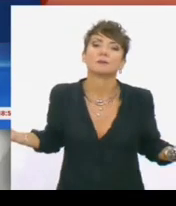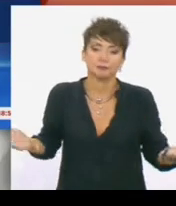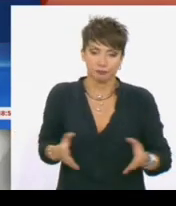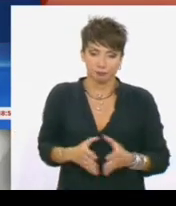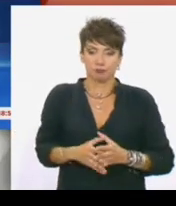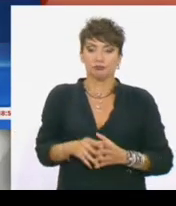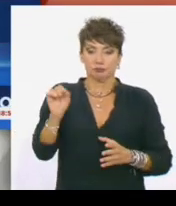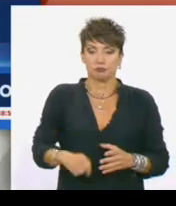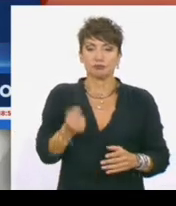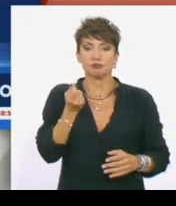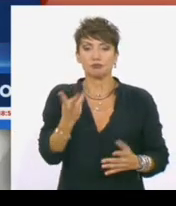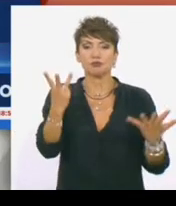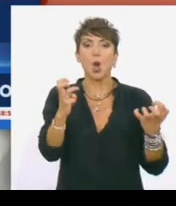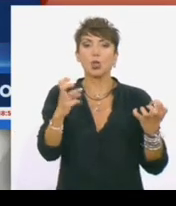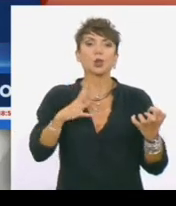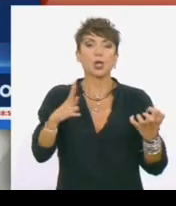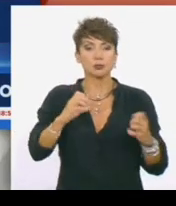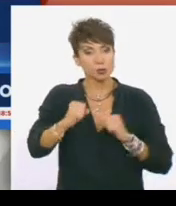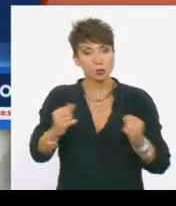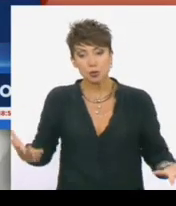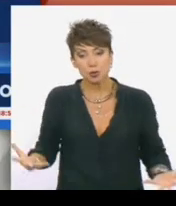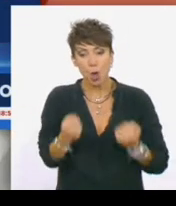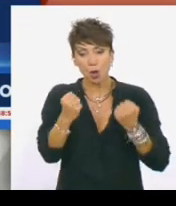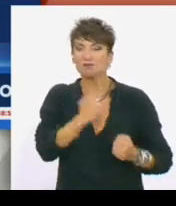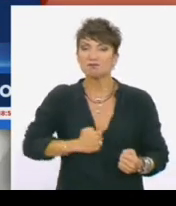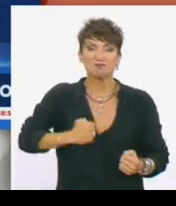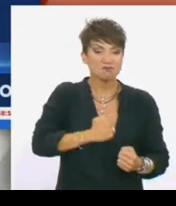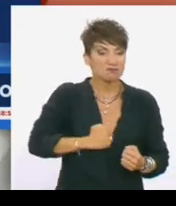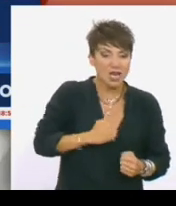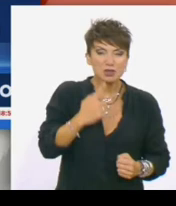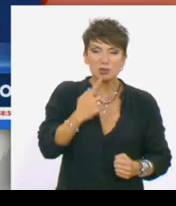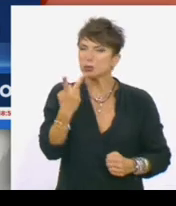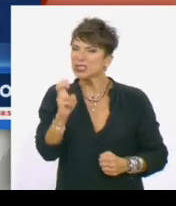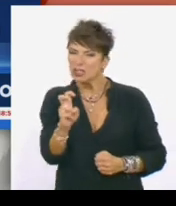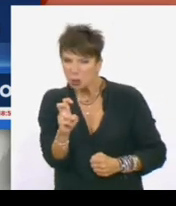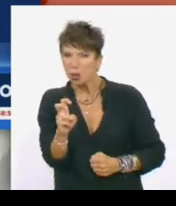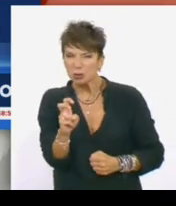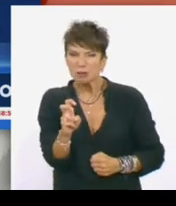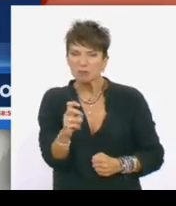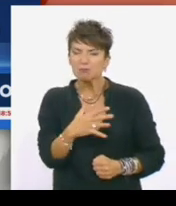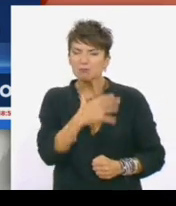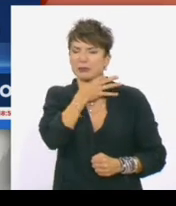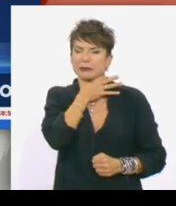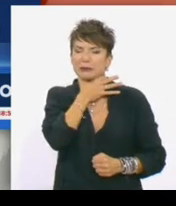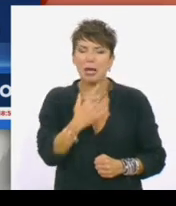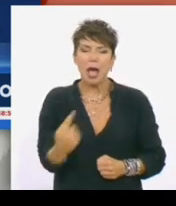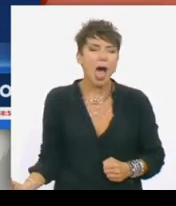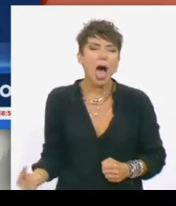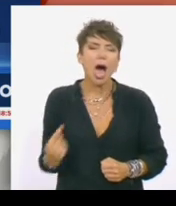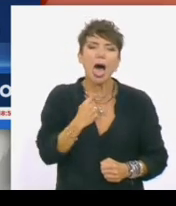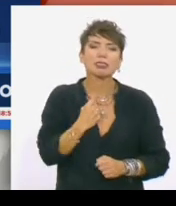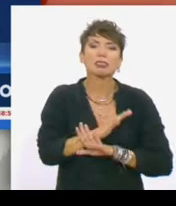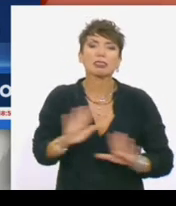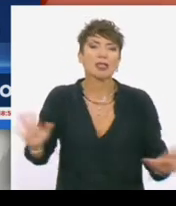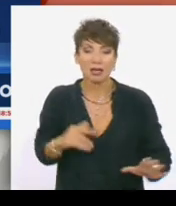Διασώσαμε 80 άτομα. Δυστυχώς εκτιμώ ότι γύρω στους 20 είναι υπνιγμένοι. Οι άνθρωποι αυτοί ήταν άτυχοι. Εργαλεία. Είναι εργαλεία στα